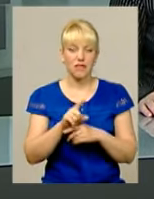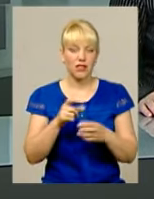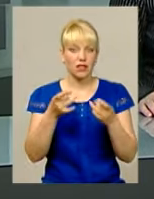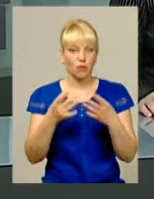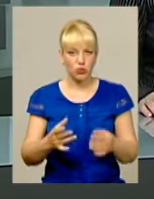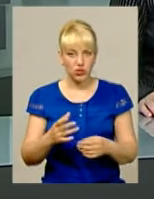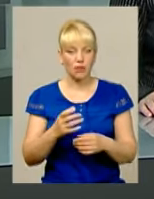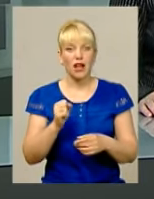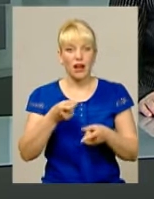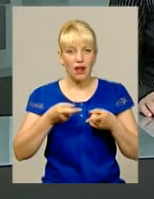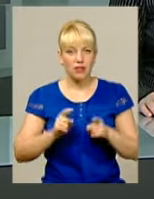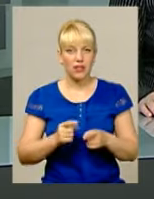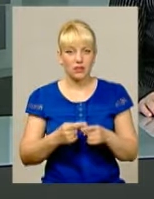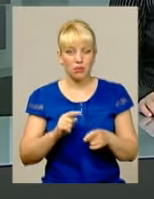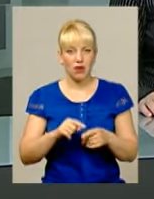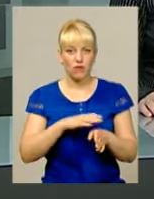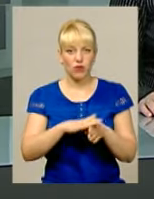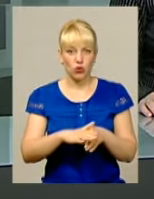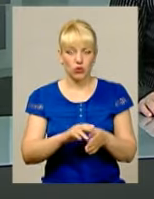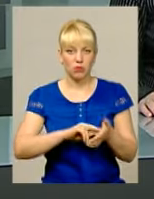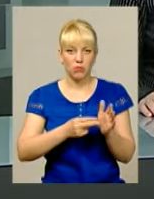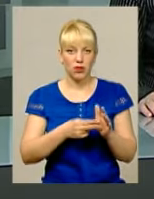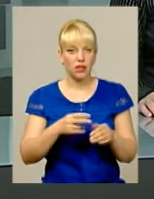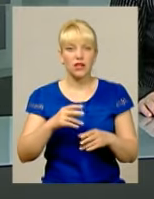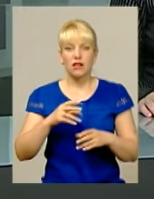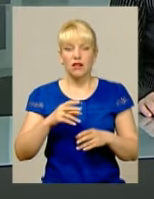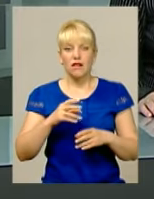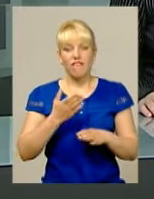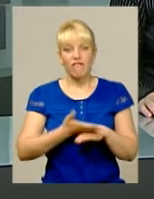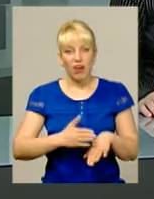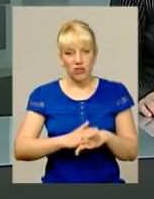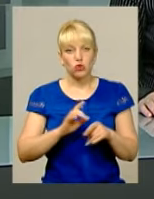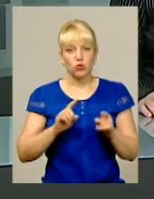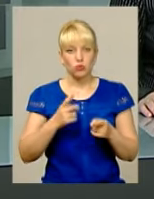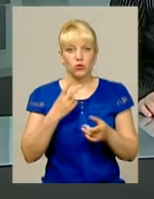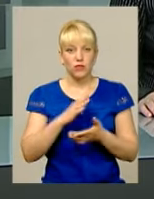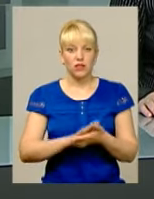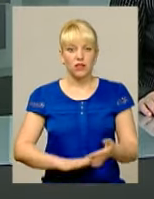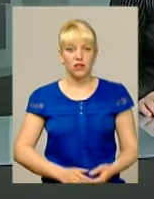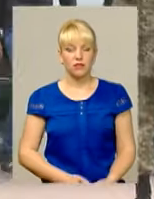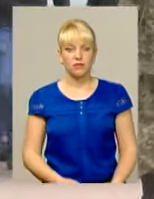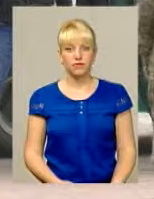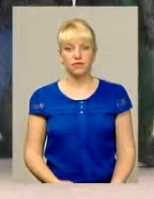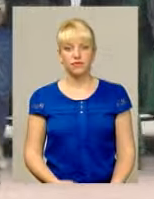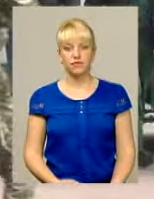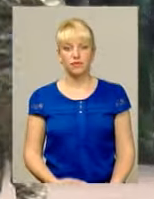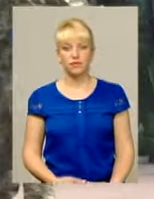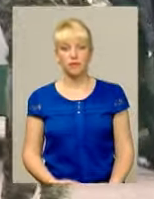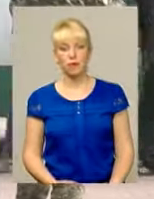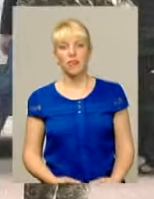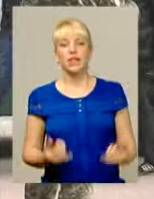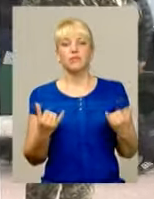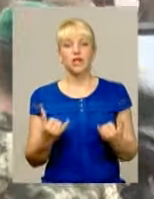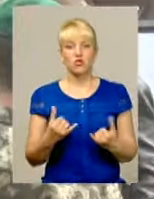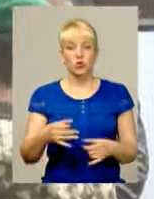простим Насправді ж, каже, виконувати план вдається доволі важко Чому – далі в сюжеті На